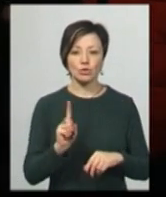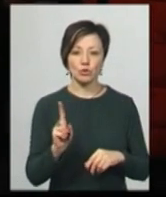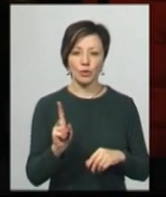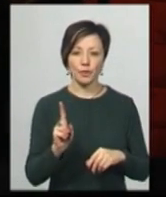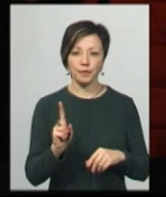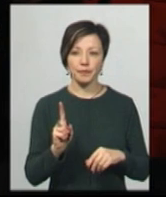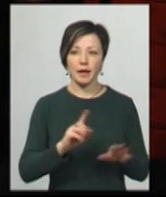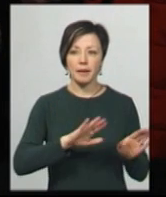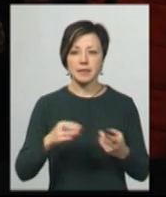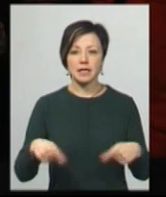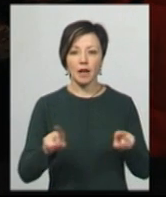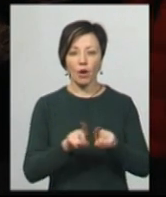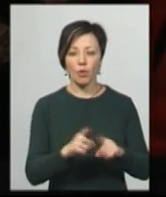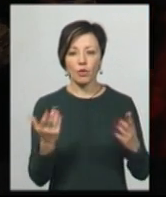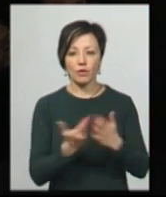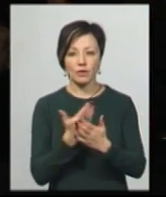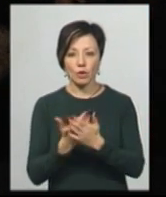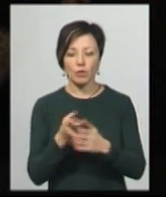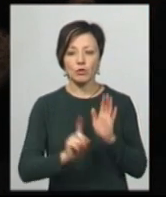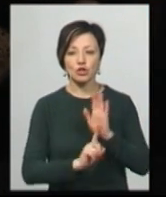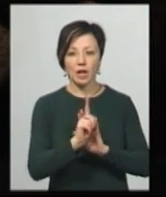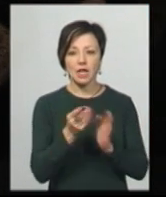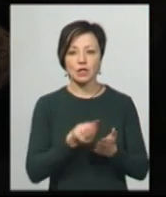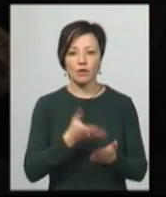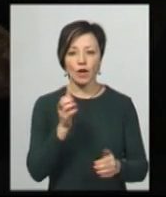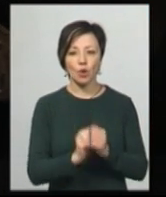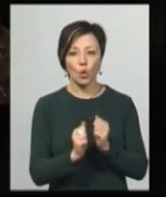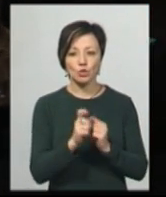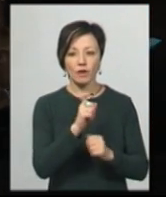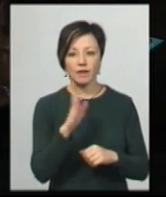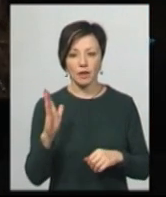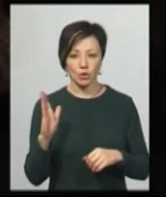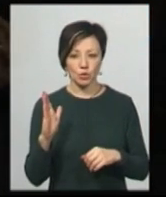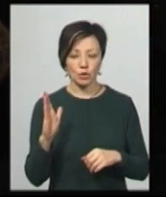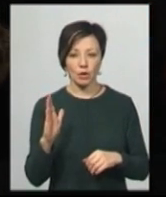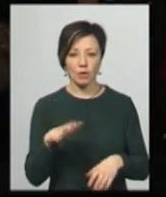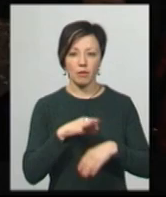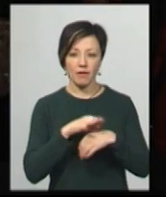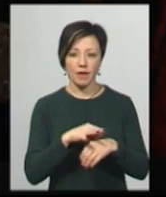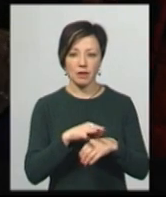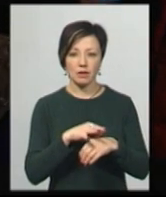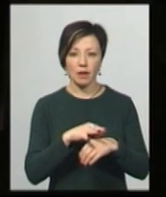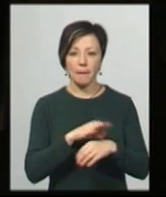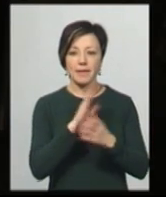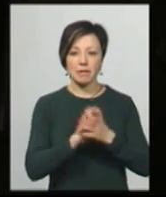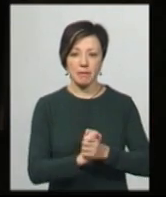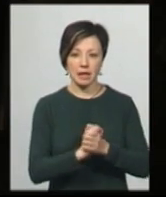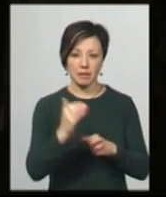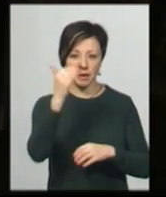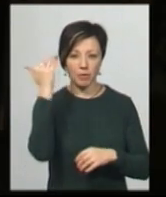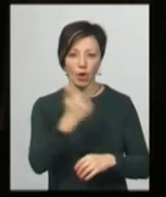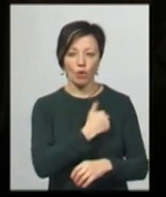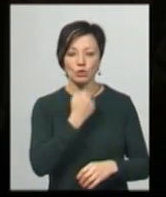після такої стрічки ти починаєш цінувати кожну хвилину, проведену під мирним небом. Хочу